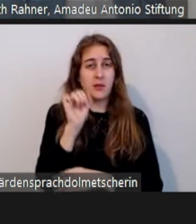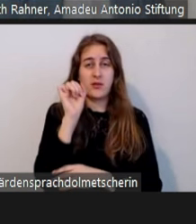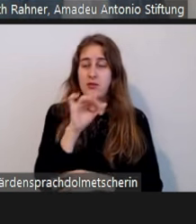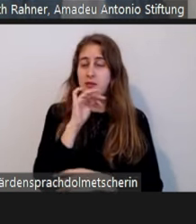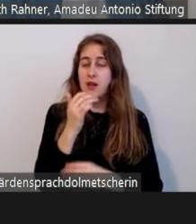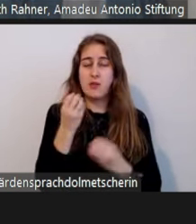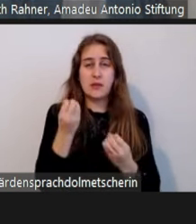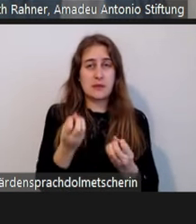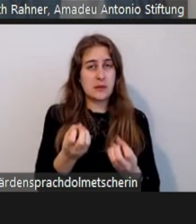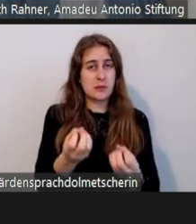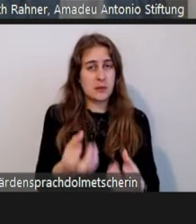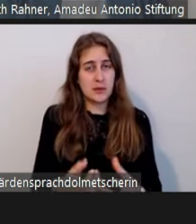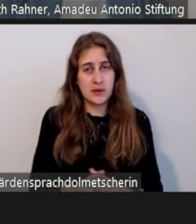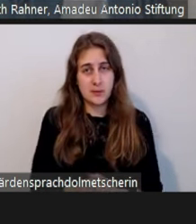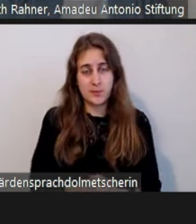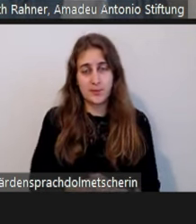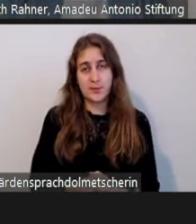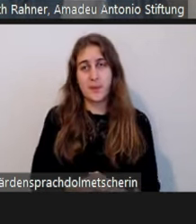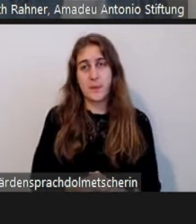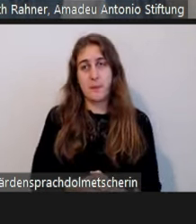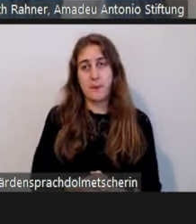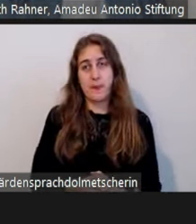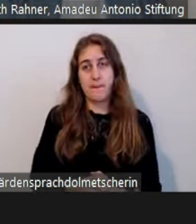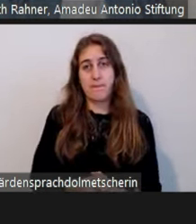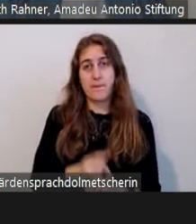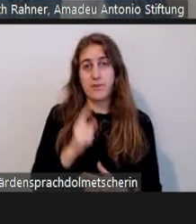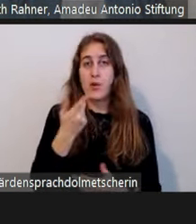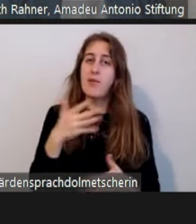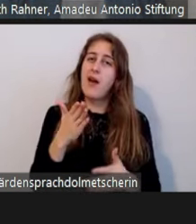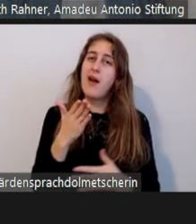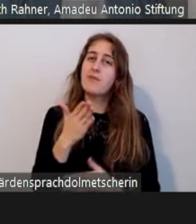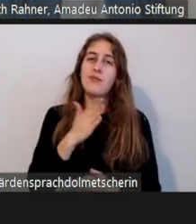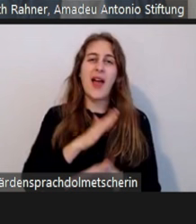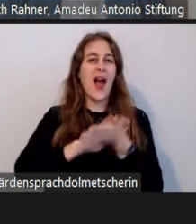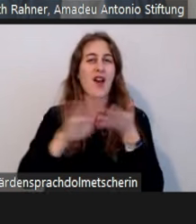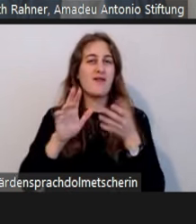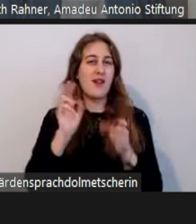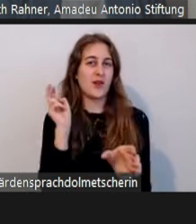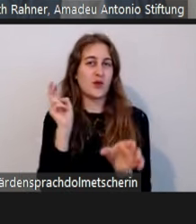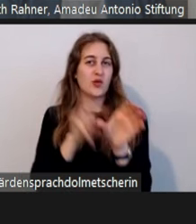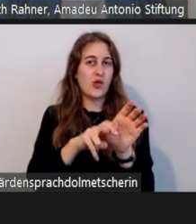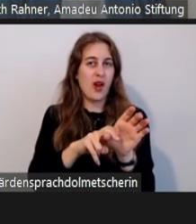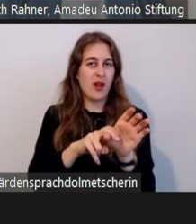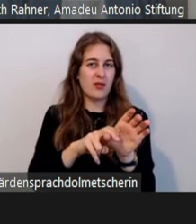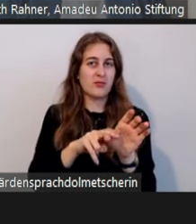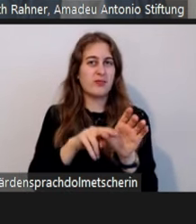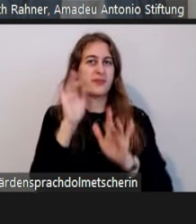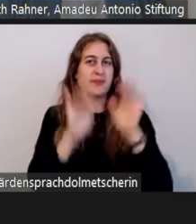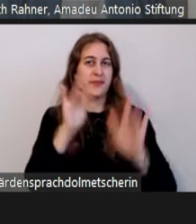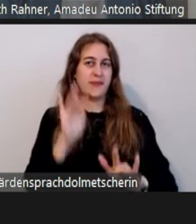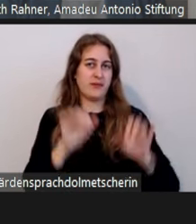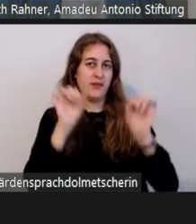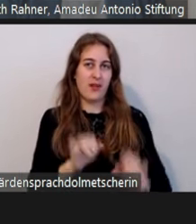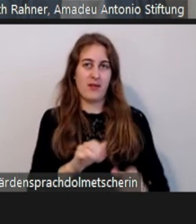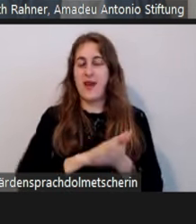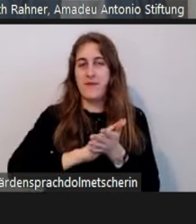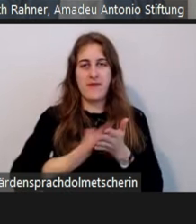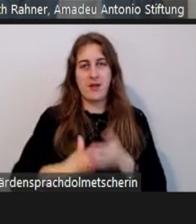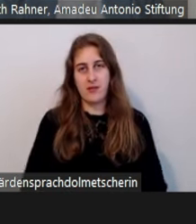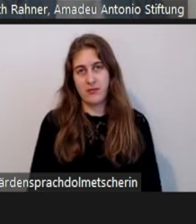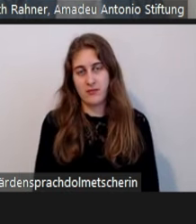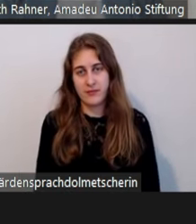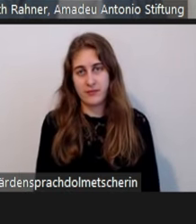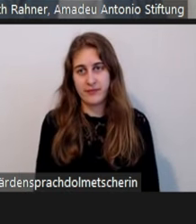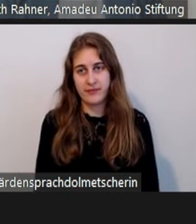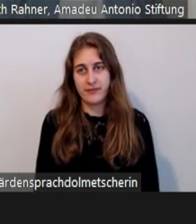ein Tool sozusagen für antifeministische Angriffe selbst. Und letztendlich sind wir ja als